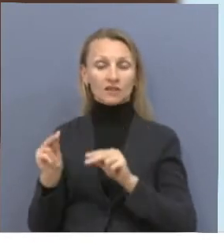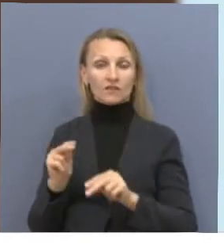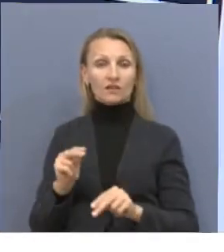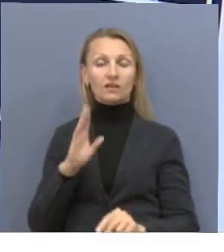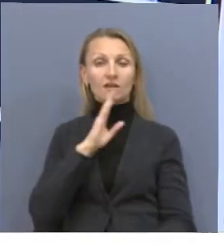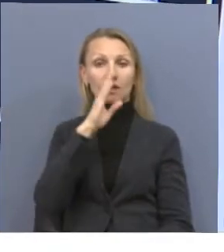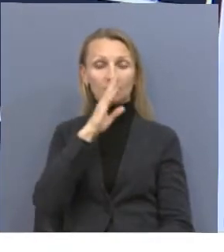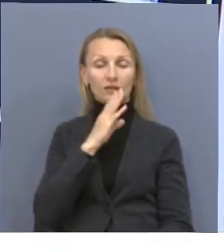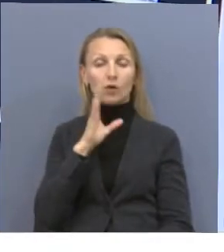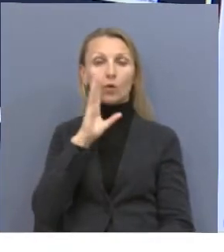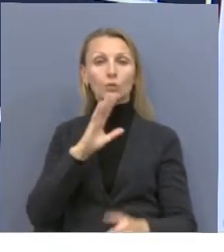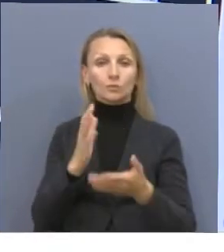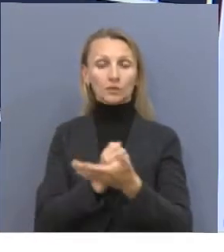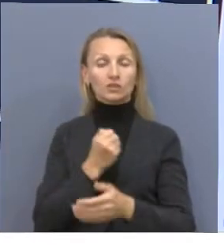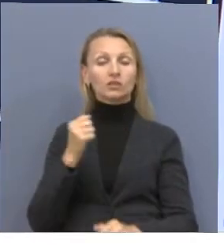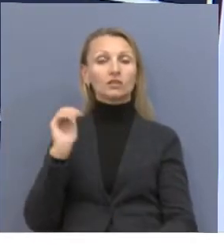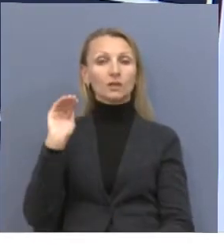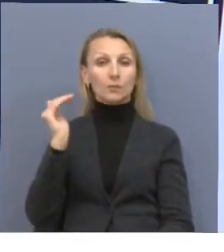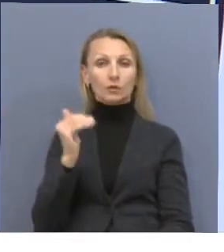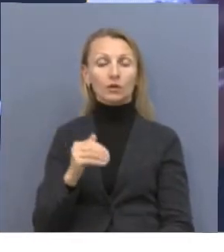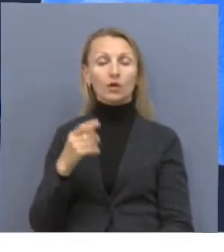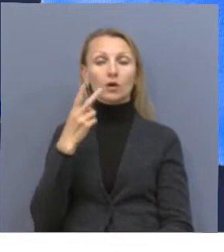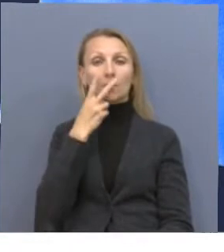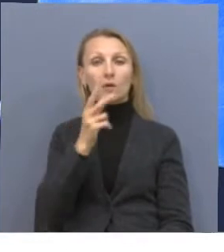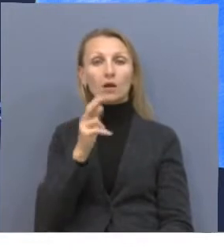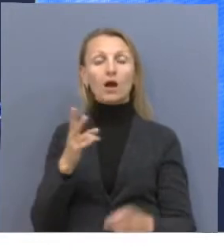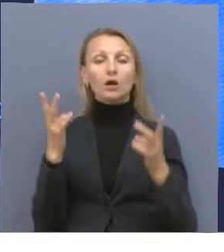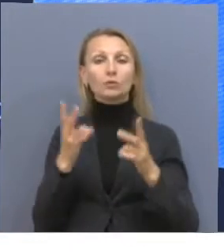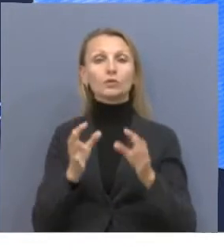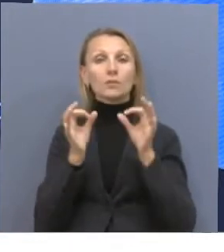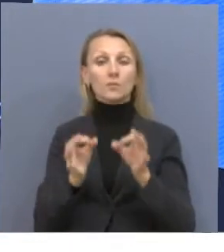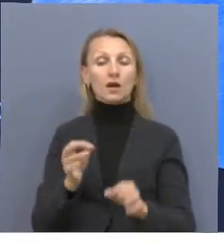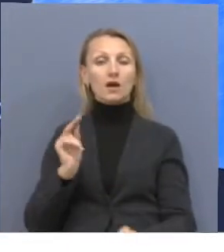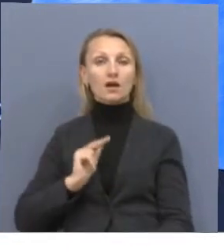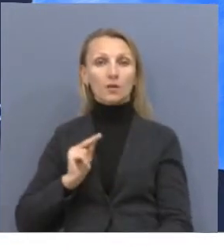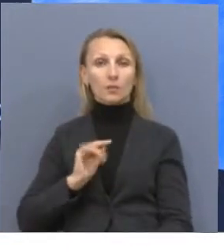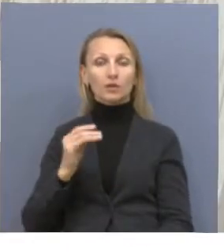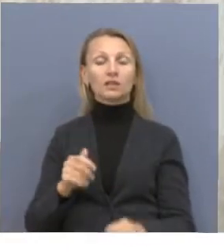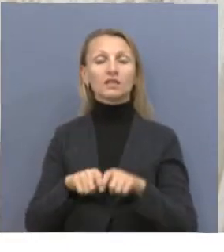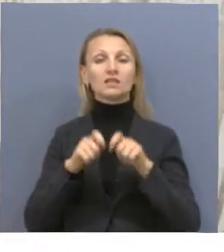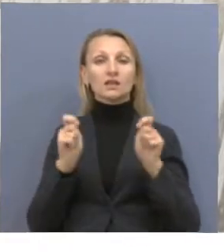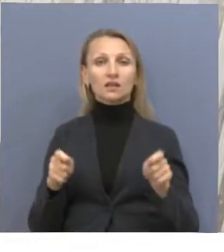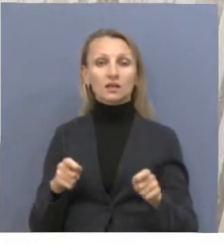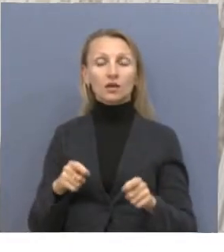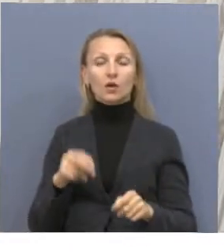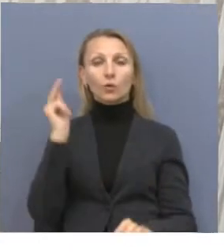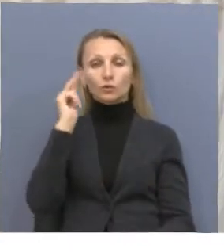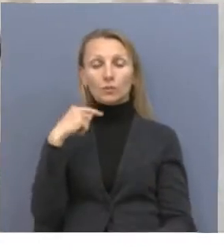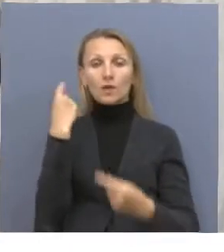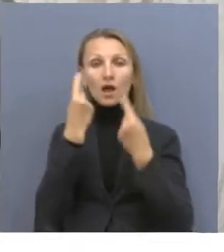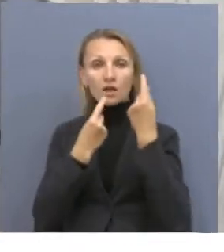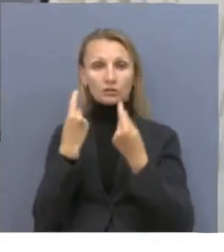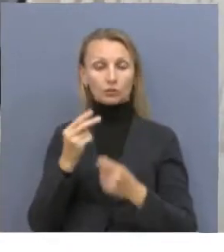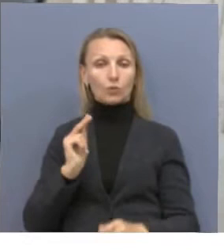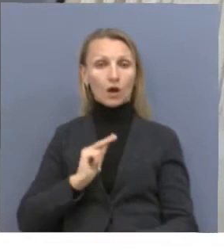ребенок». Родительская общественность узнает, как правильно работать в удаленном формате и создать для ребенка благоприятную учебную и психологическую атмосферу дома.